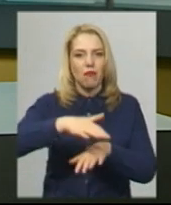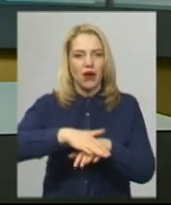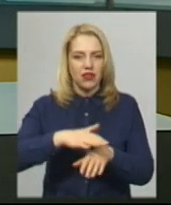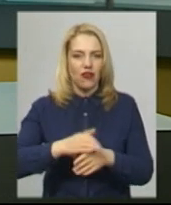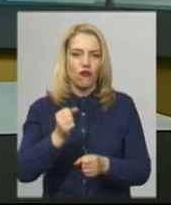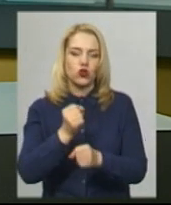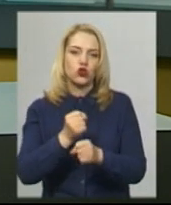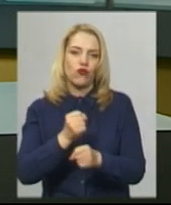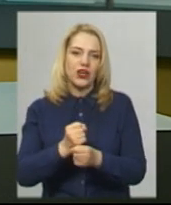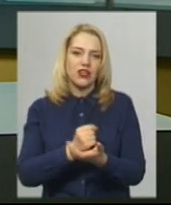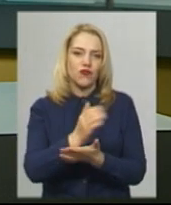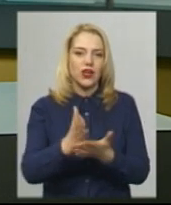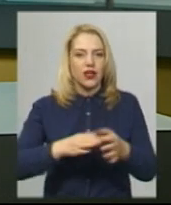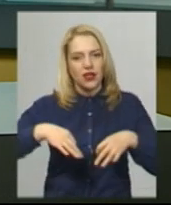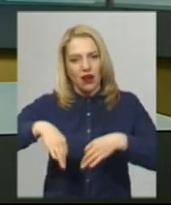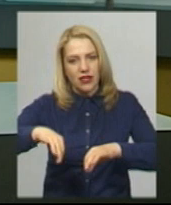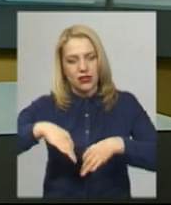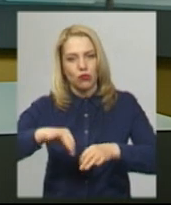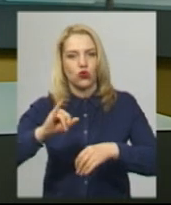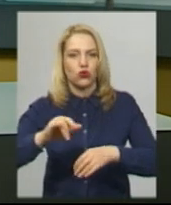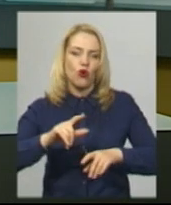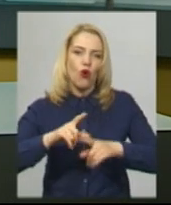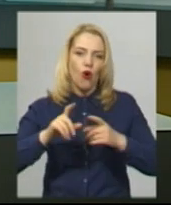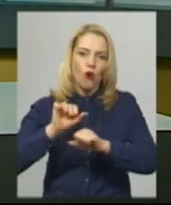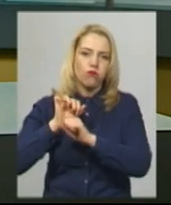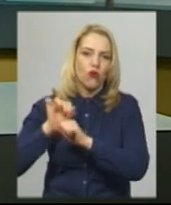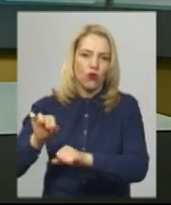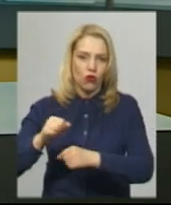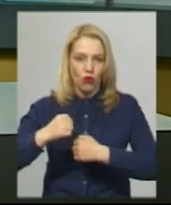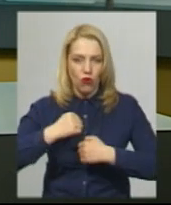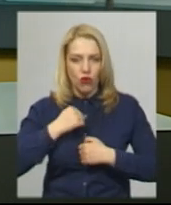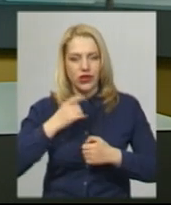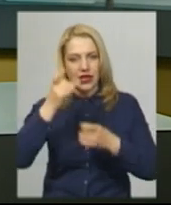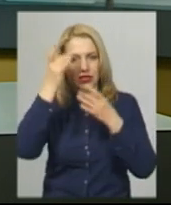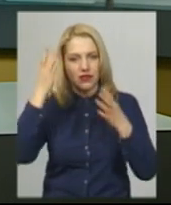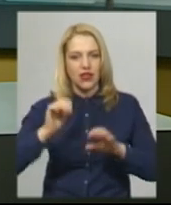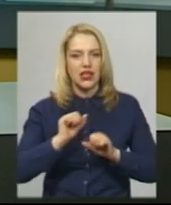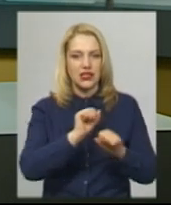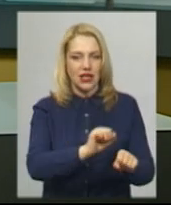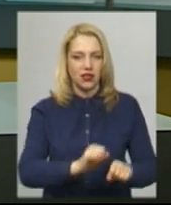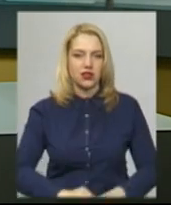інфраструктури, транспортного забезпечення, сфери оборони, правопорядку та цивільного захисту.